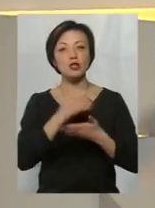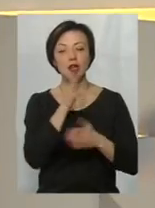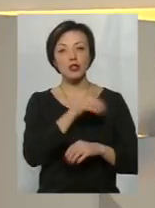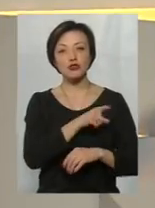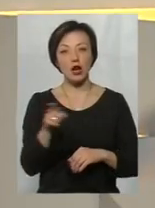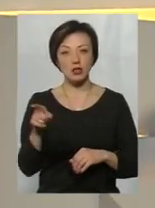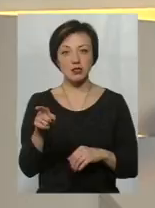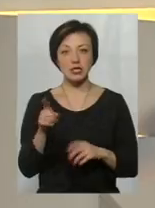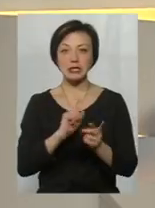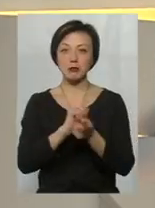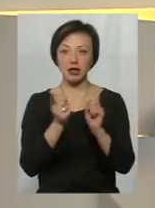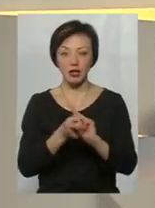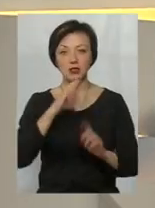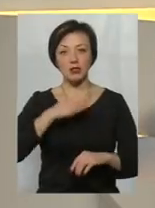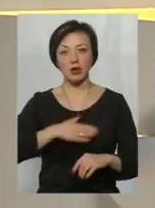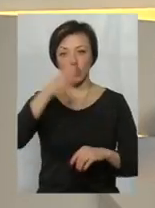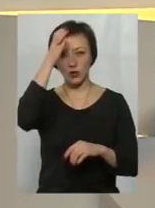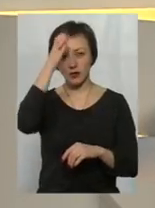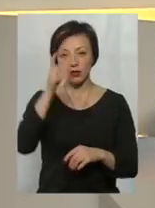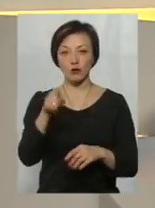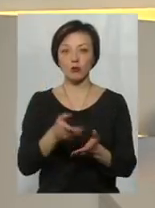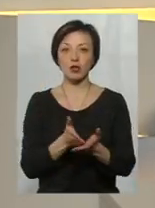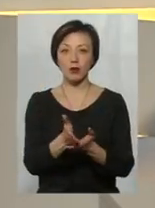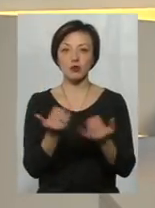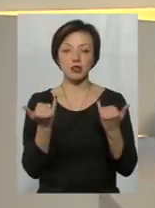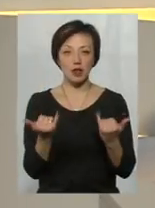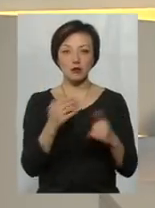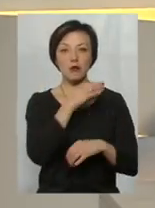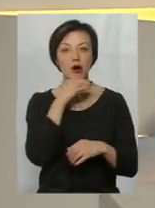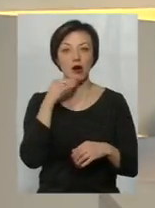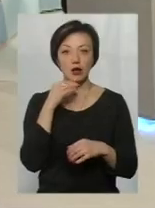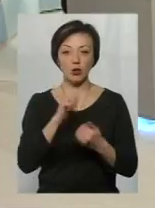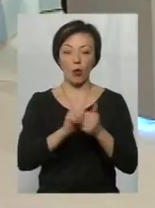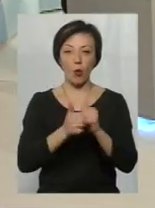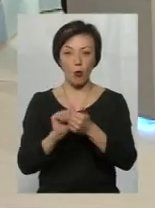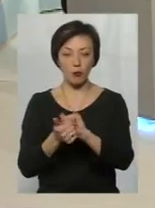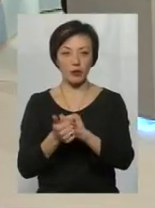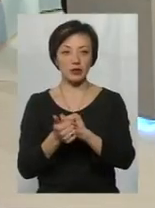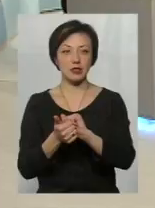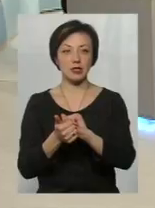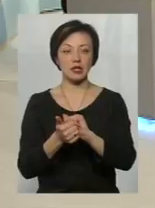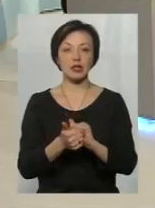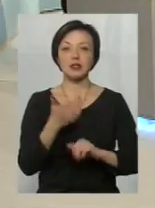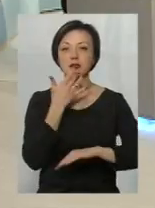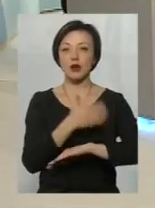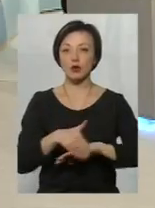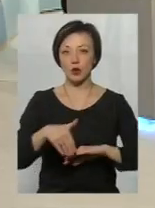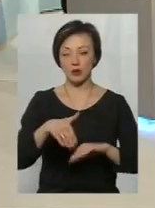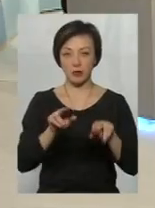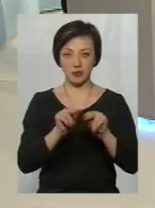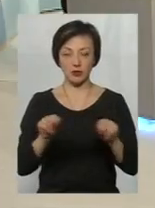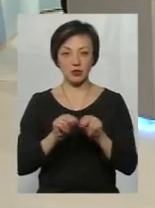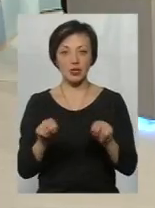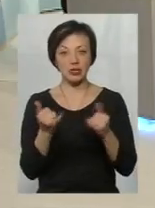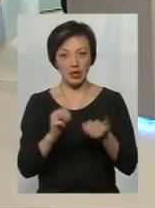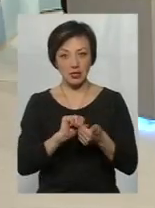змінилась наша освіта у тому напрямку, що зараз багато йде обмін з закордонними освітянами? Чи